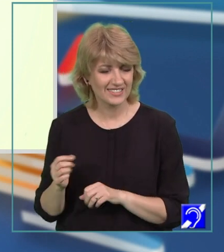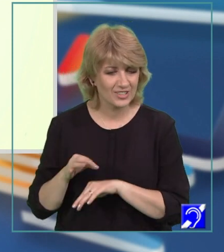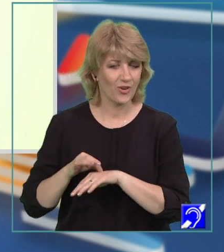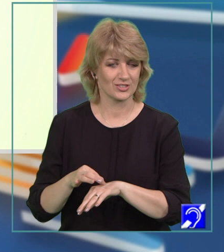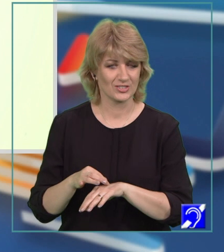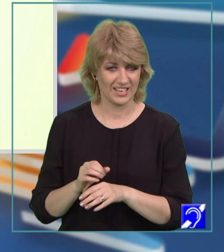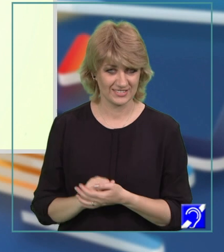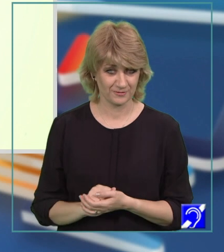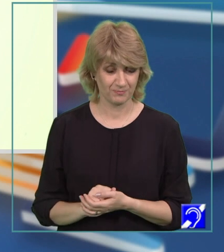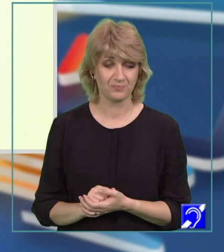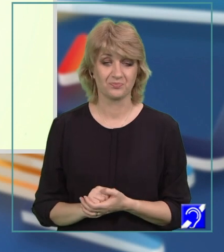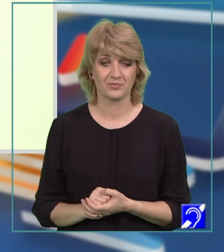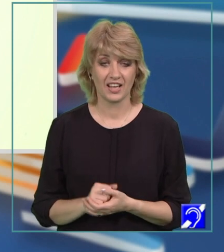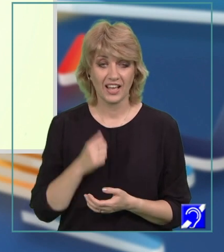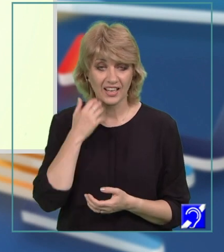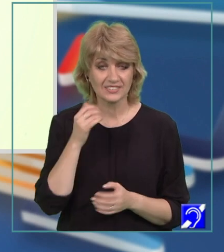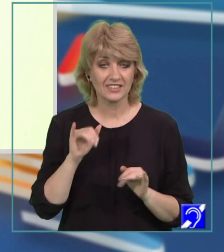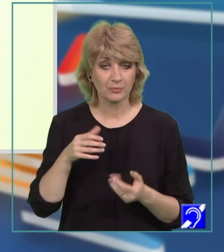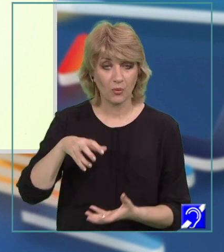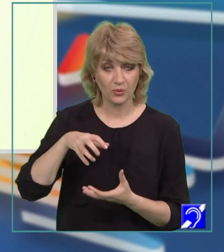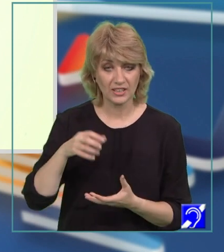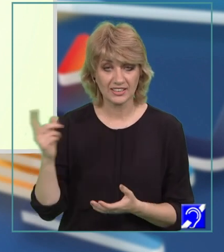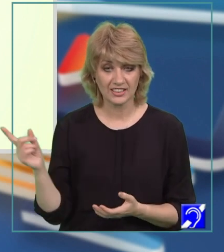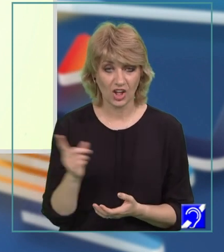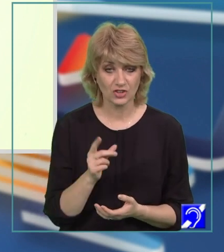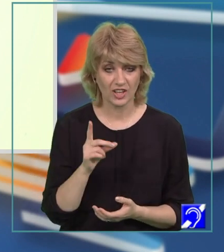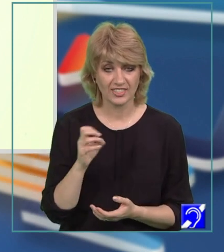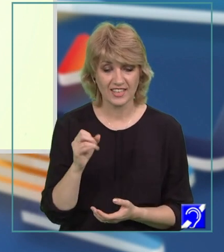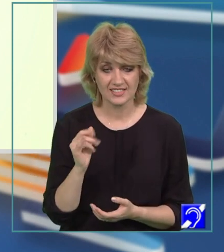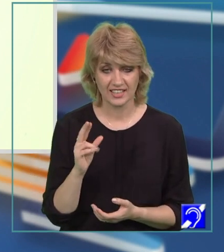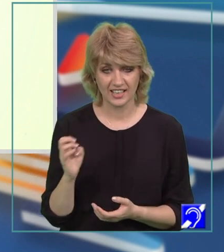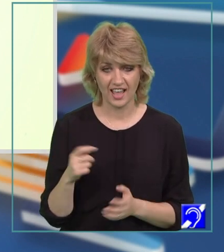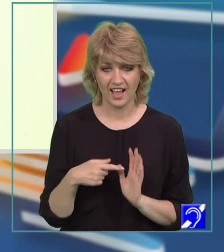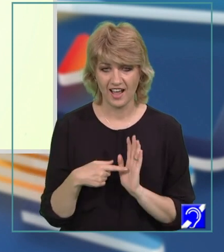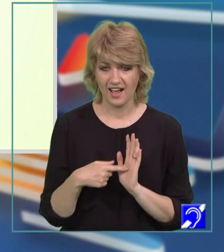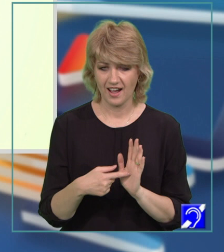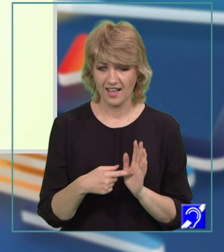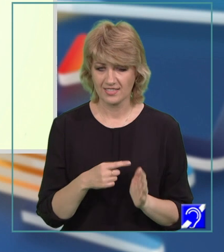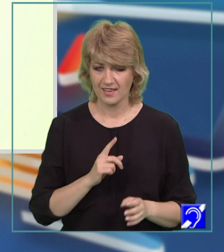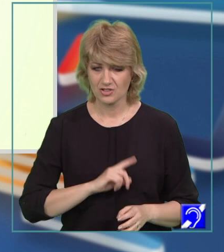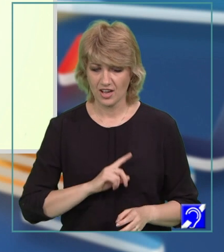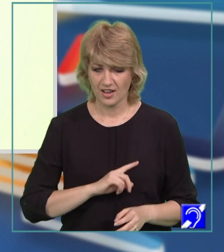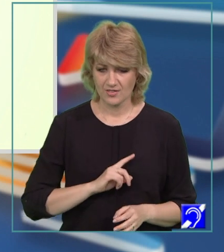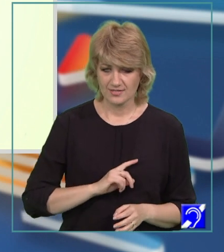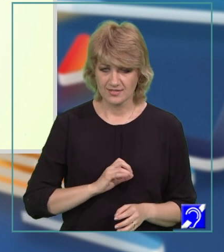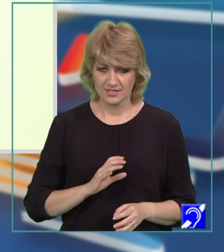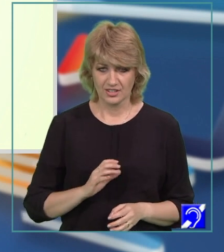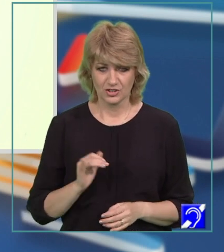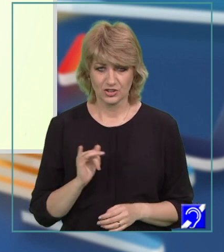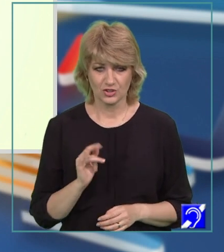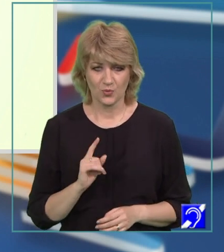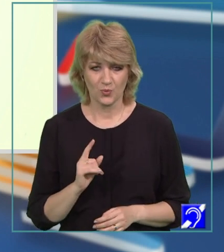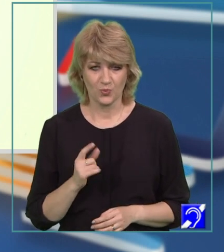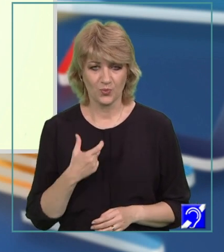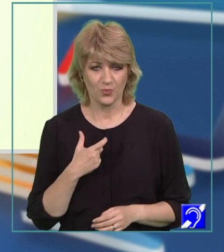însoțească. În scena borcanului, când trece de zire, își dă în vileag o gelozie mocnită și capacitatea de a